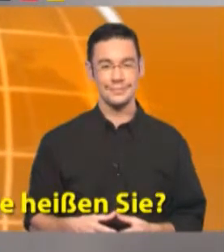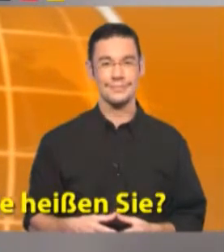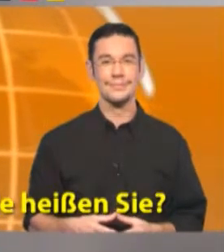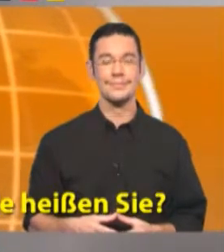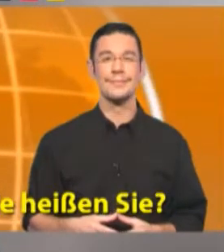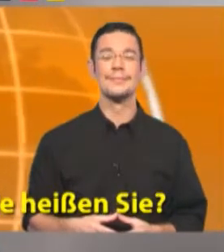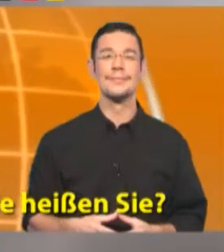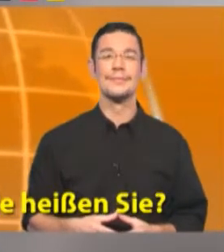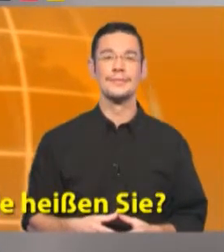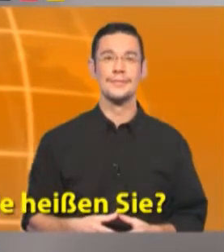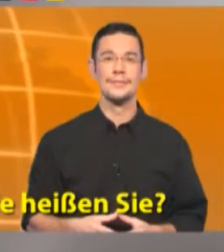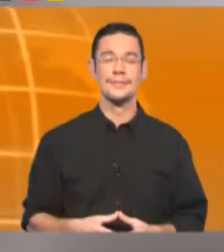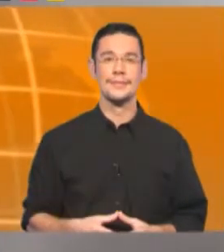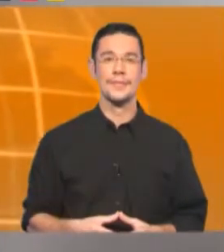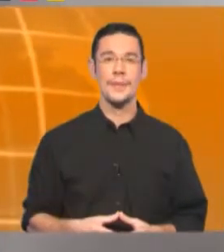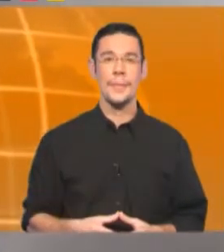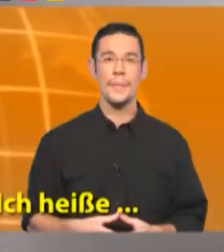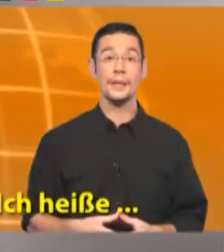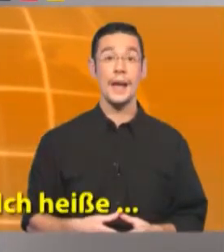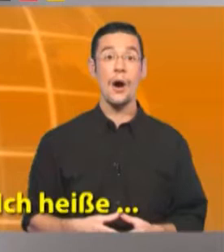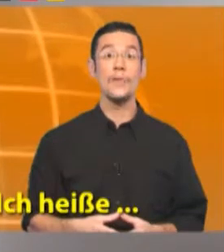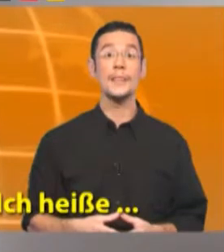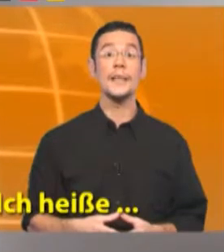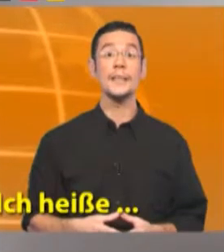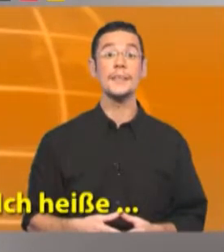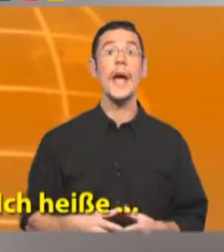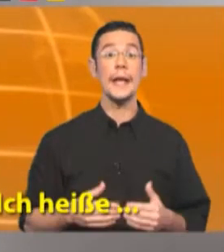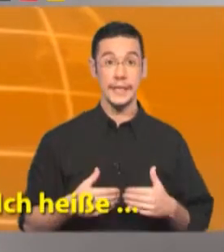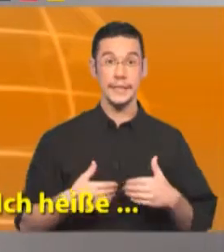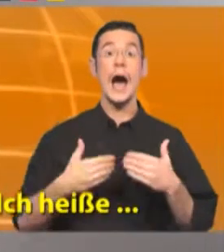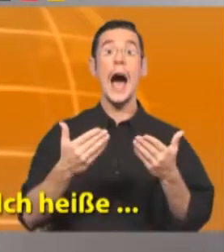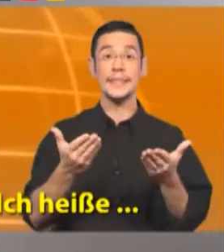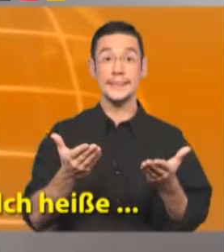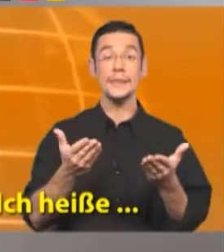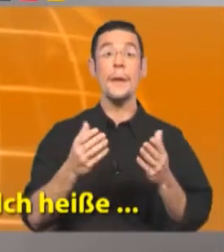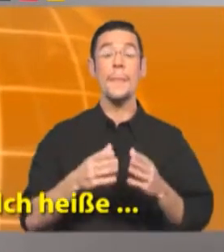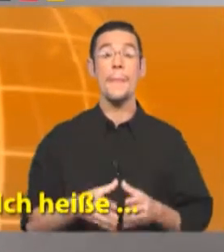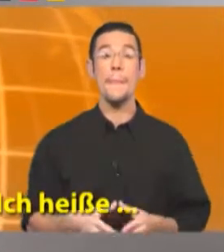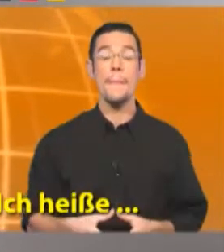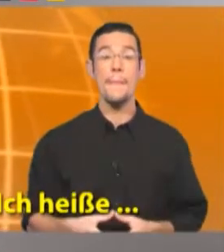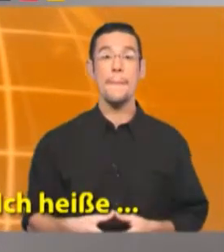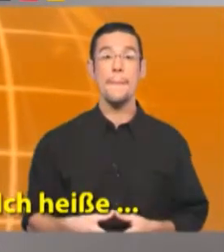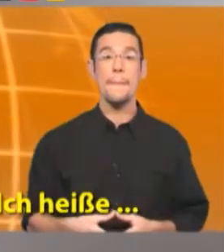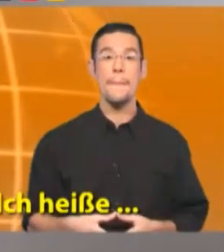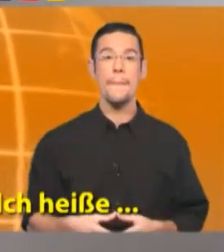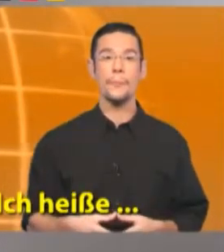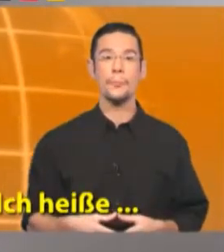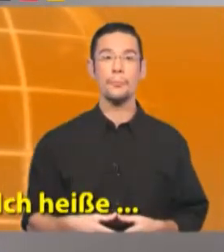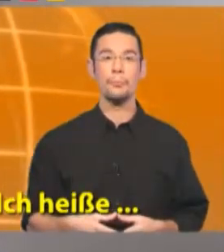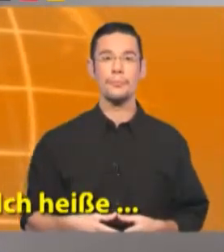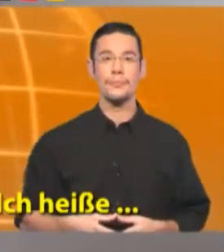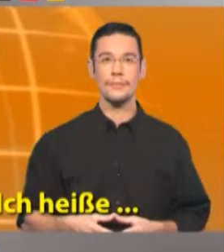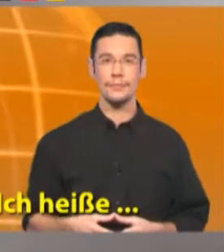Come si chiama? Darauf entgegnen Sie Ich heiße? Mi